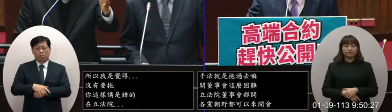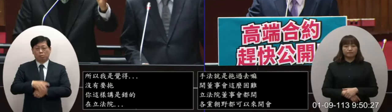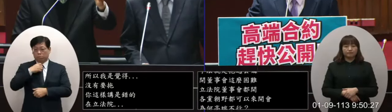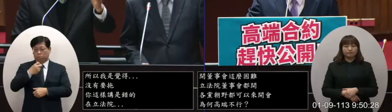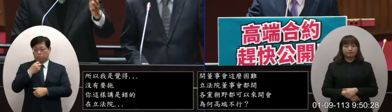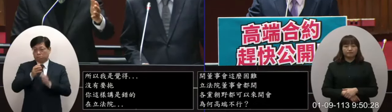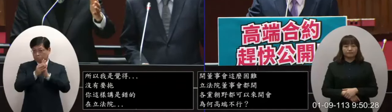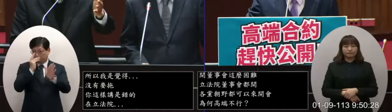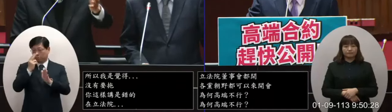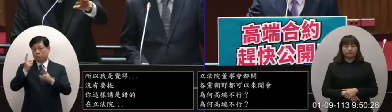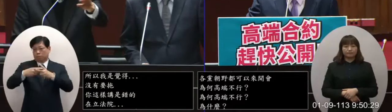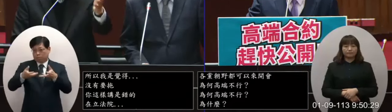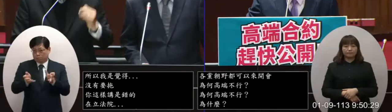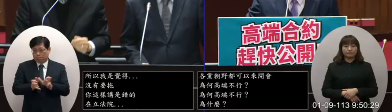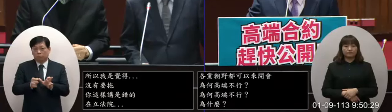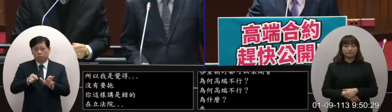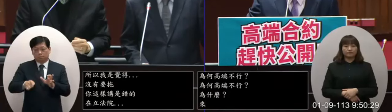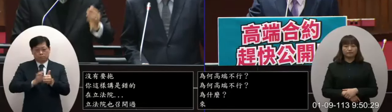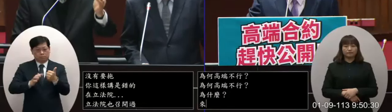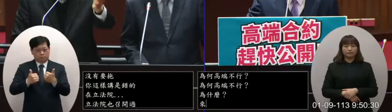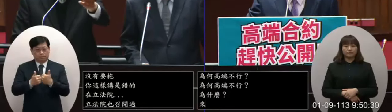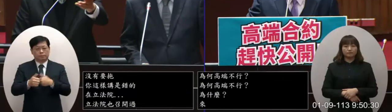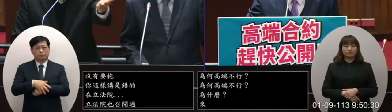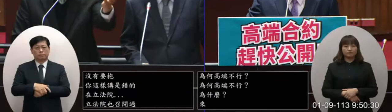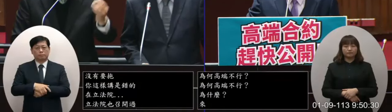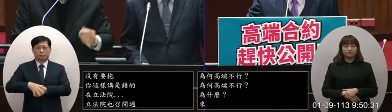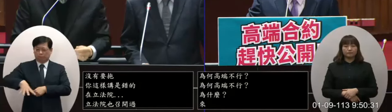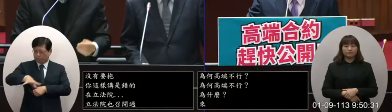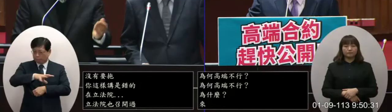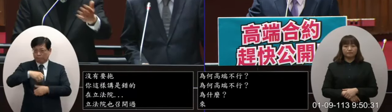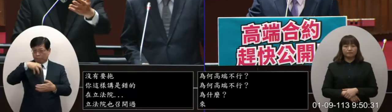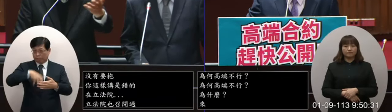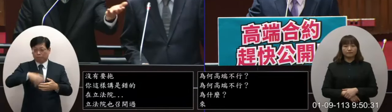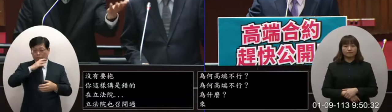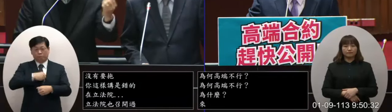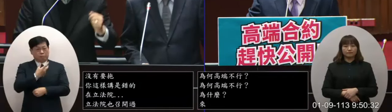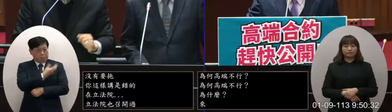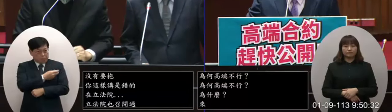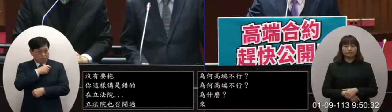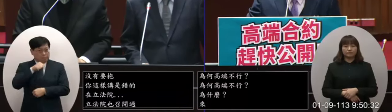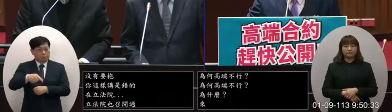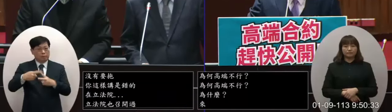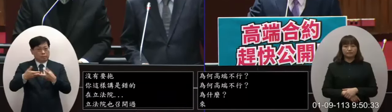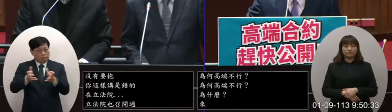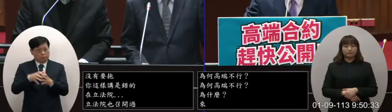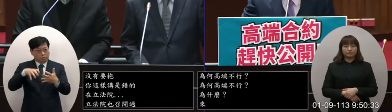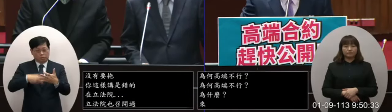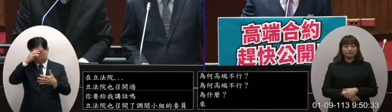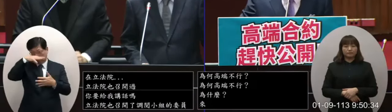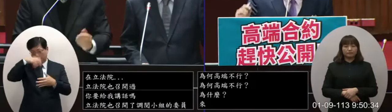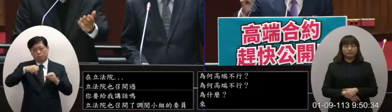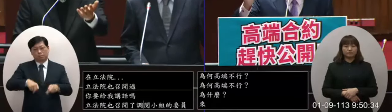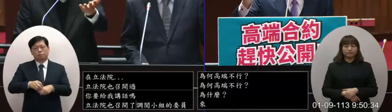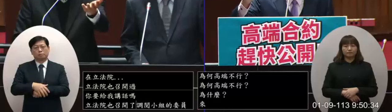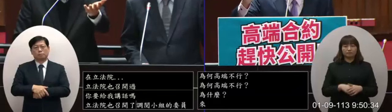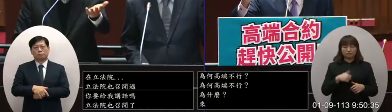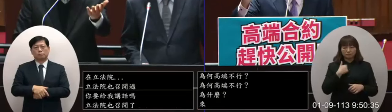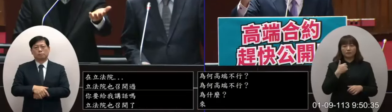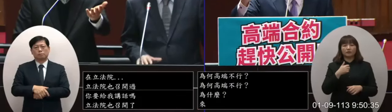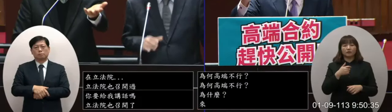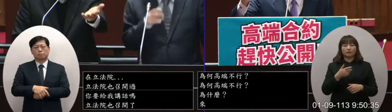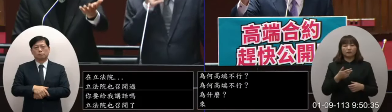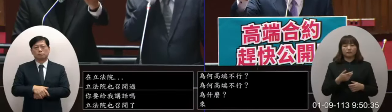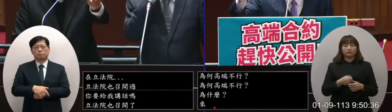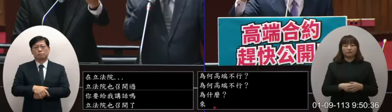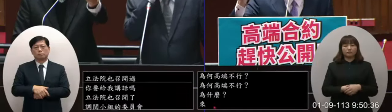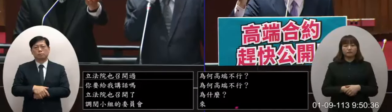調閱小組的這一個委員會所有的高端的疫苗大家也在那個小組裡面有看過了所以這個預